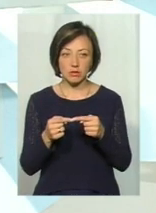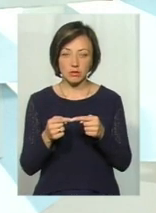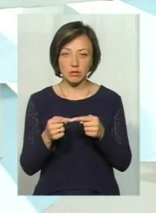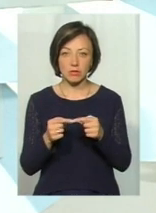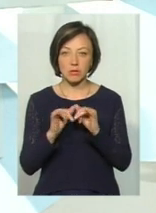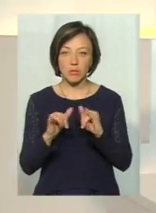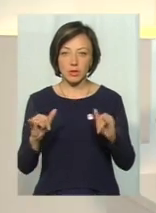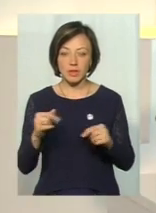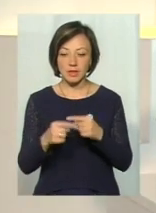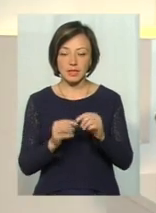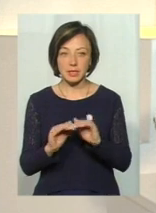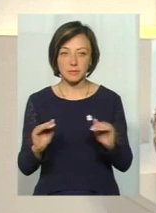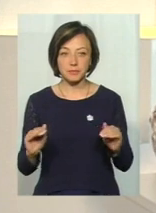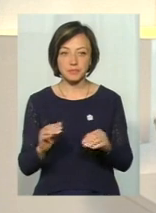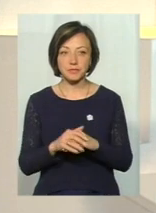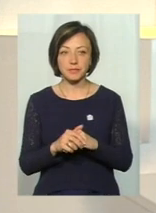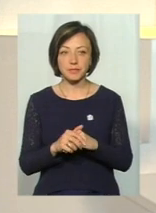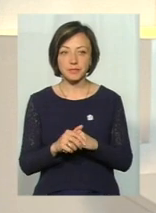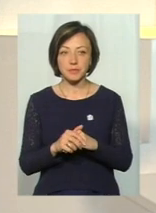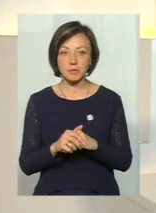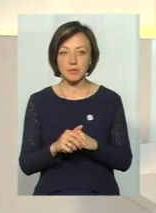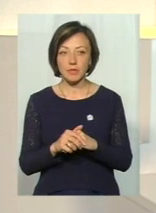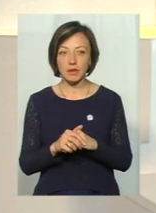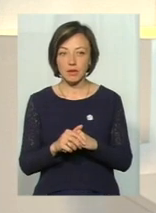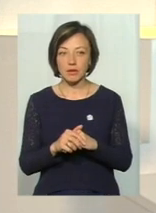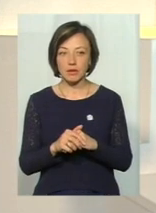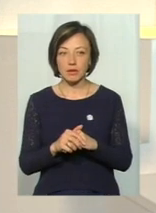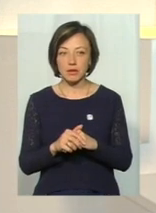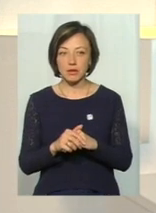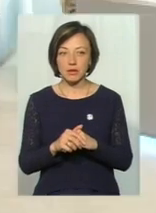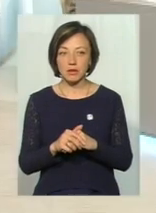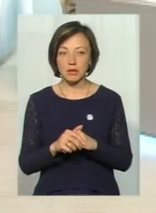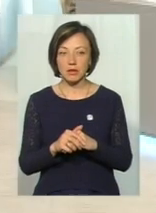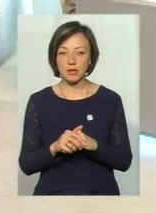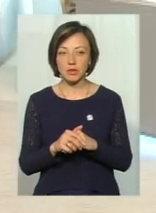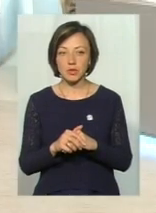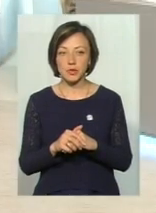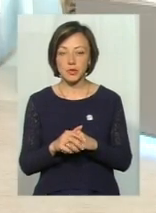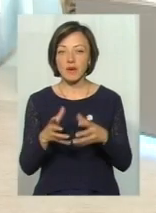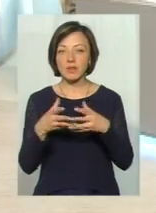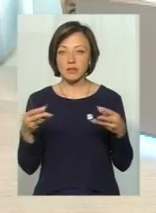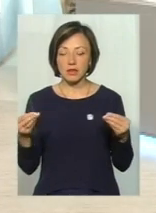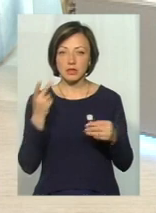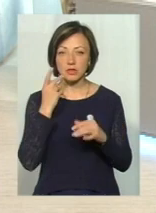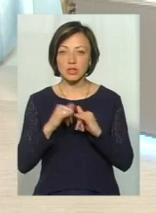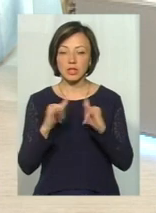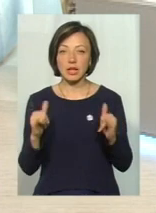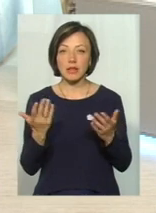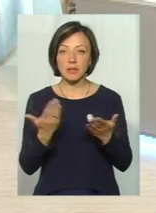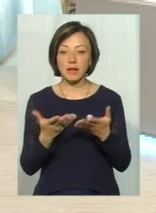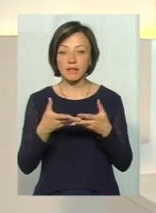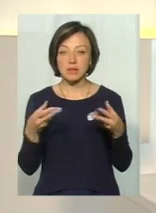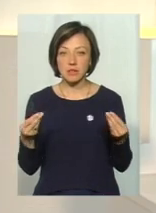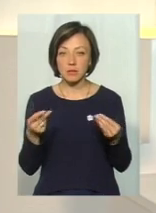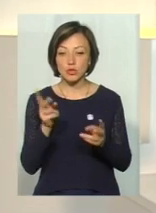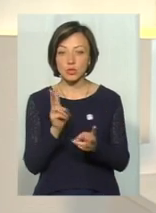виводять своїх малюків. Так, я їй задаю таке питання. І тут щільність зростає. Тобто, навесні вона, як правило, зростає. От якщо навесні,